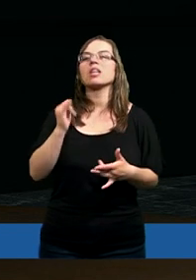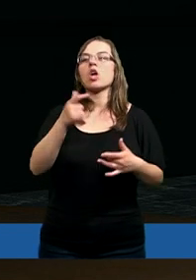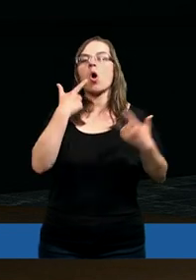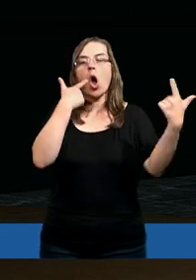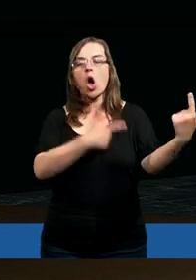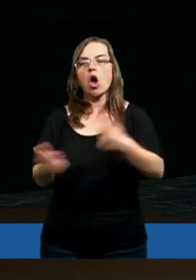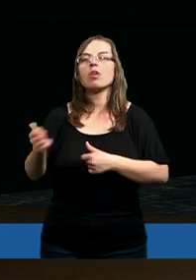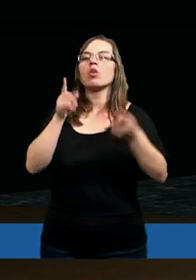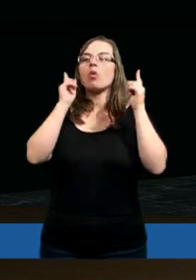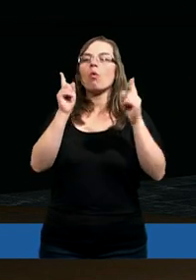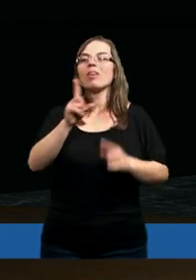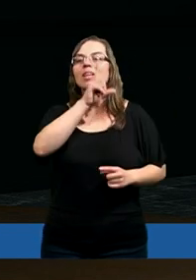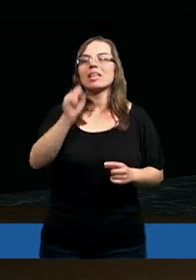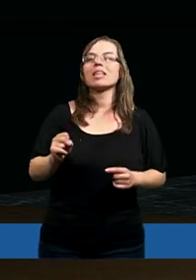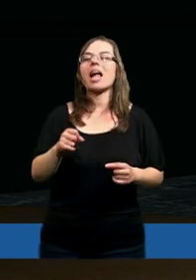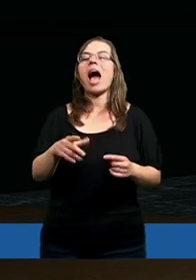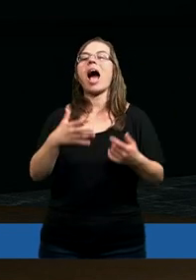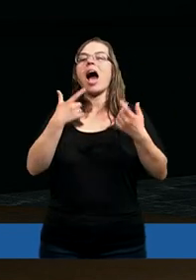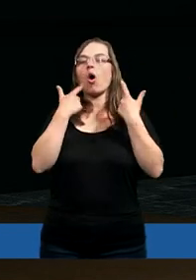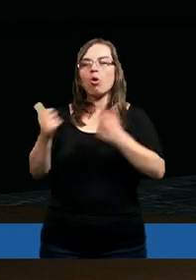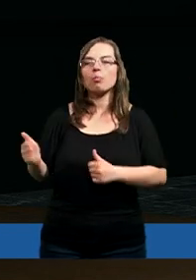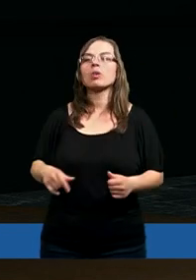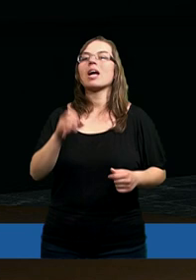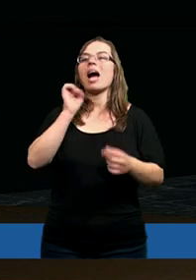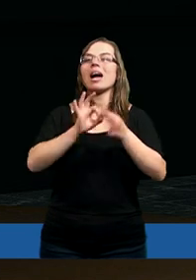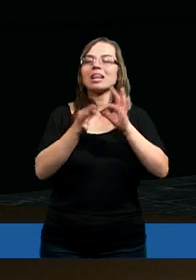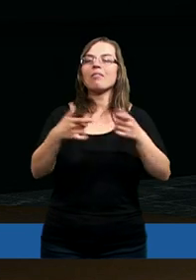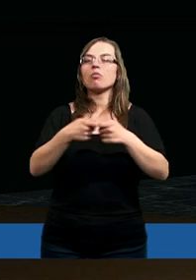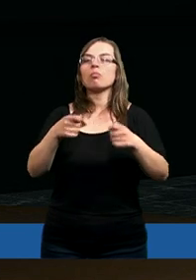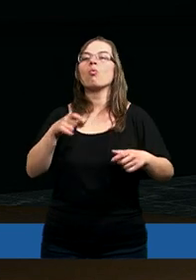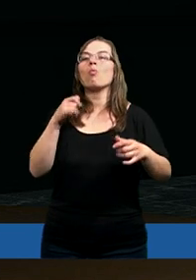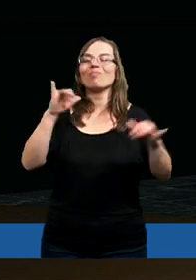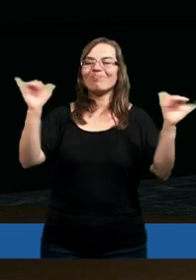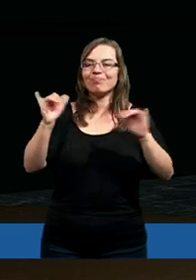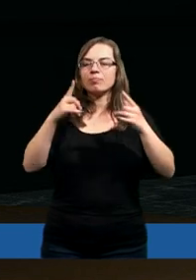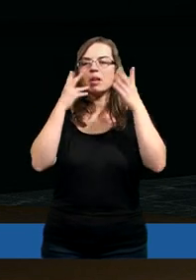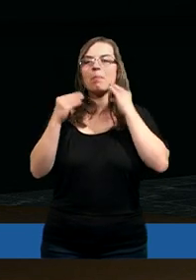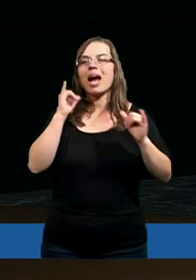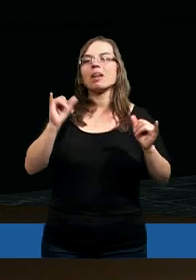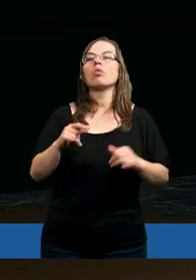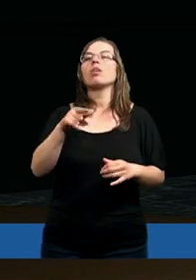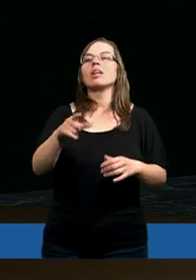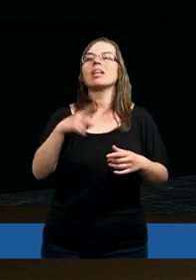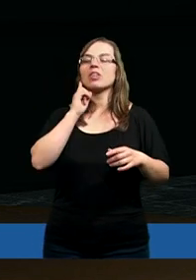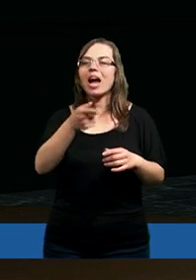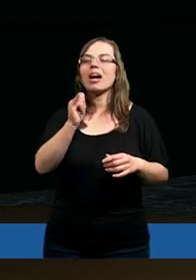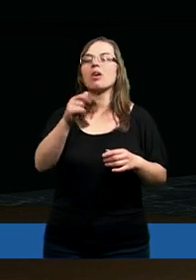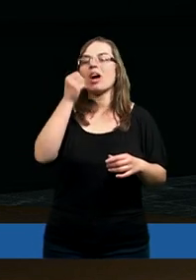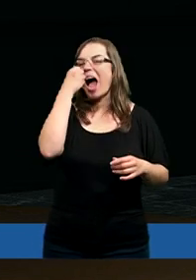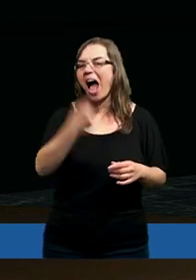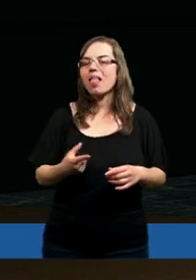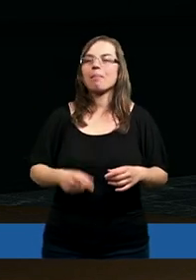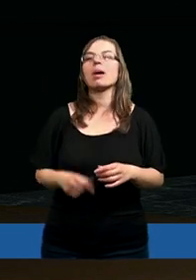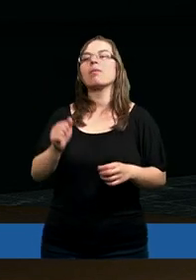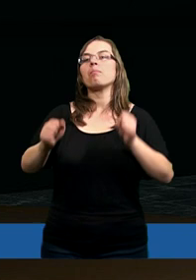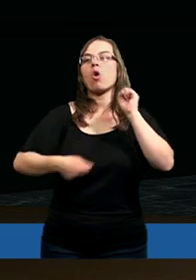rozpuście uważają za rozkosz. A gdy współbiesiadują z wami, są zakałą i